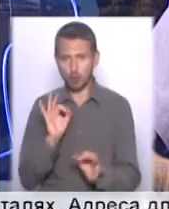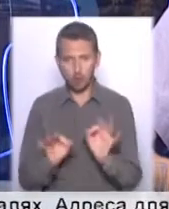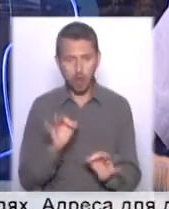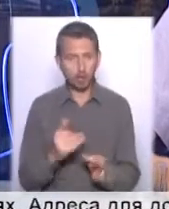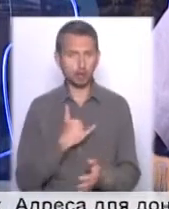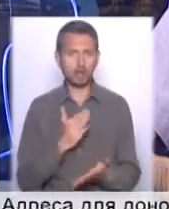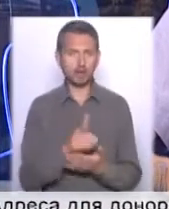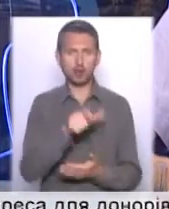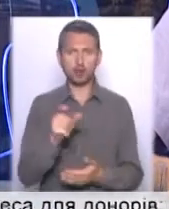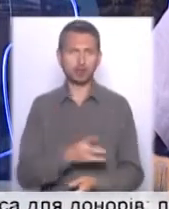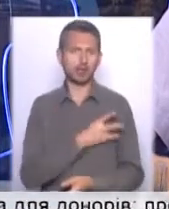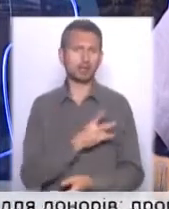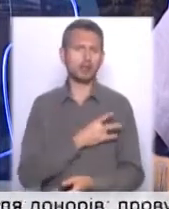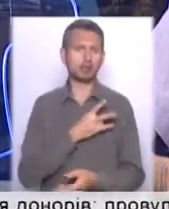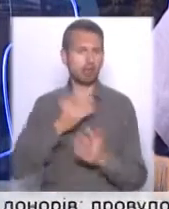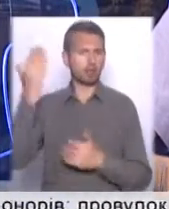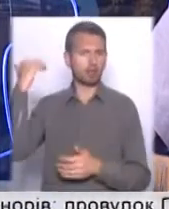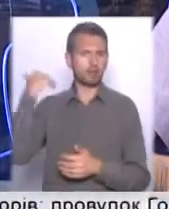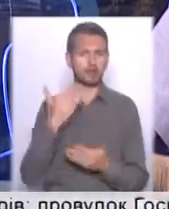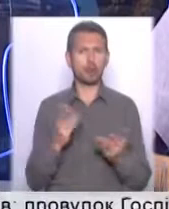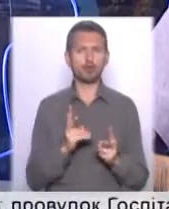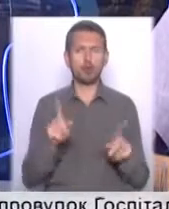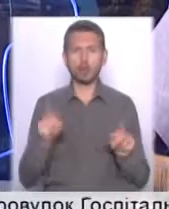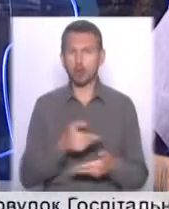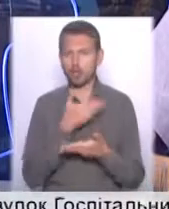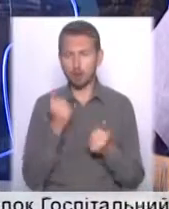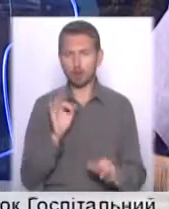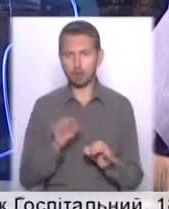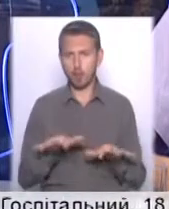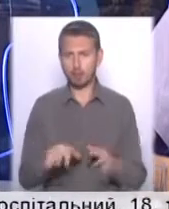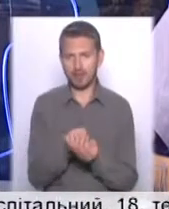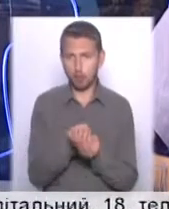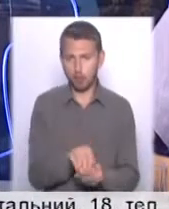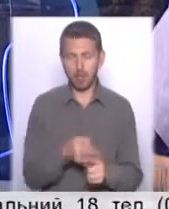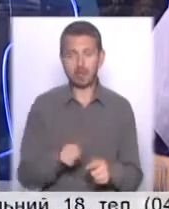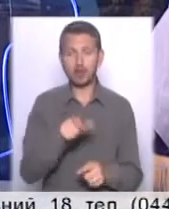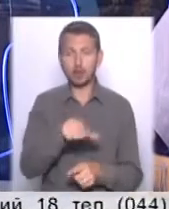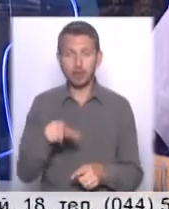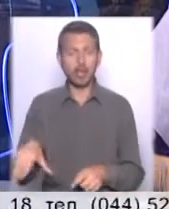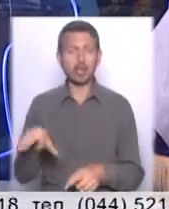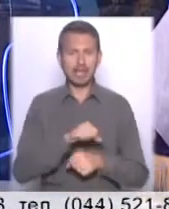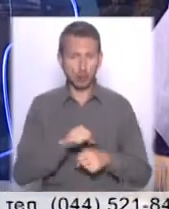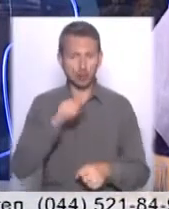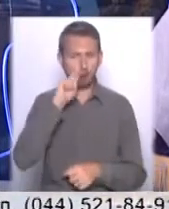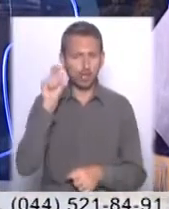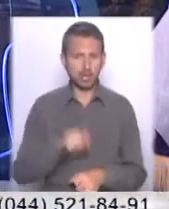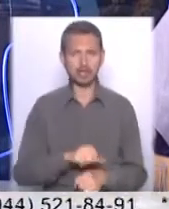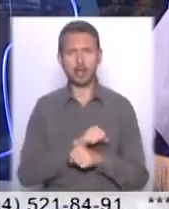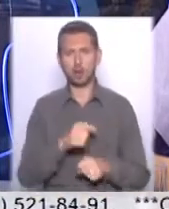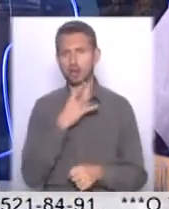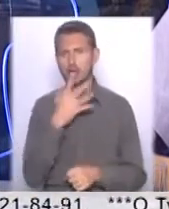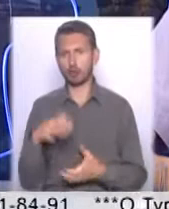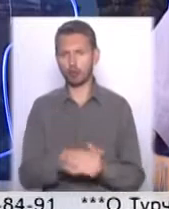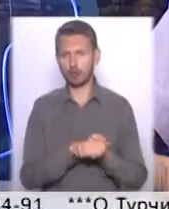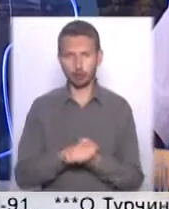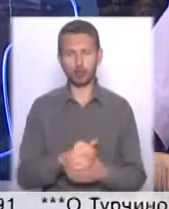починаючи з князівських віків, які також не мають нормального місця поховання. І цих людей всіх можна, герої України, герої Радянського Союзу, герої